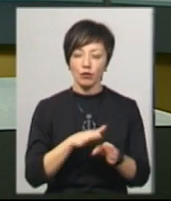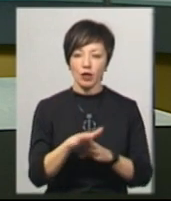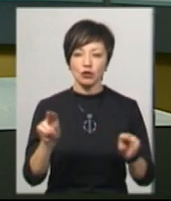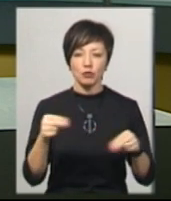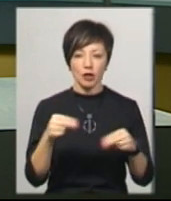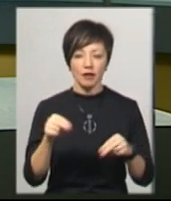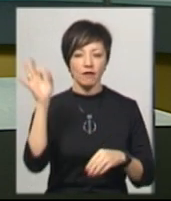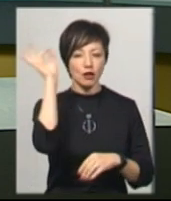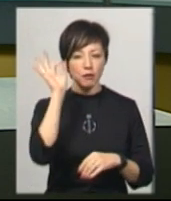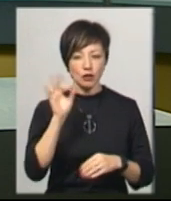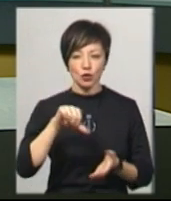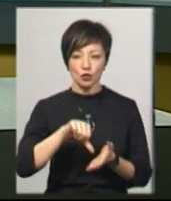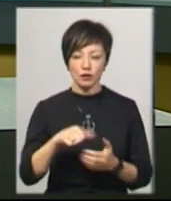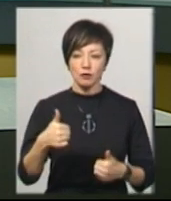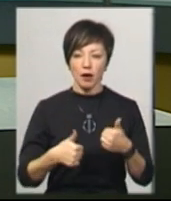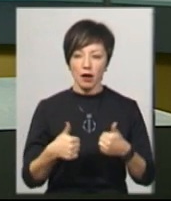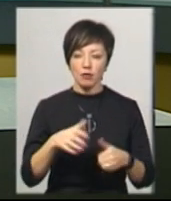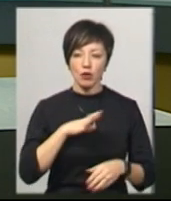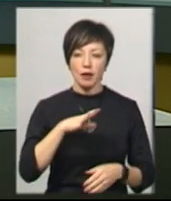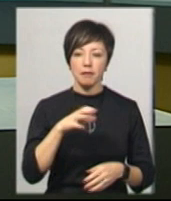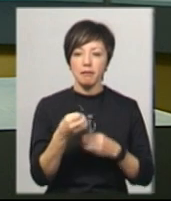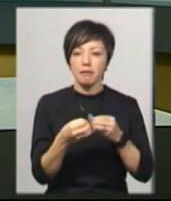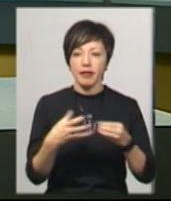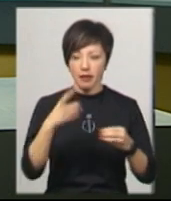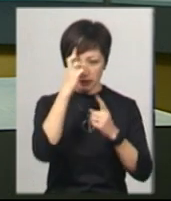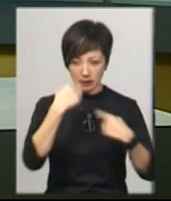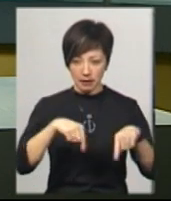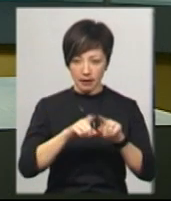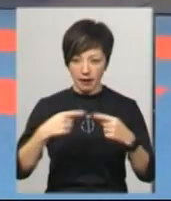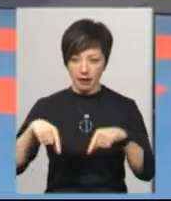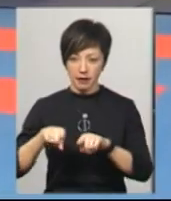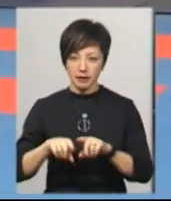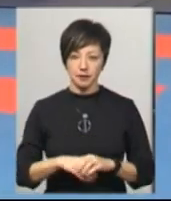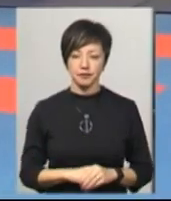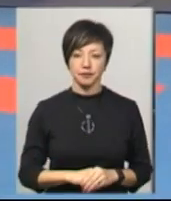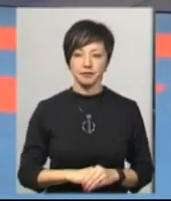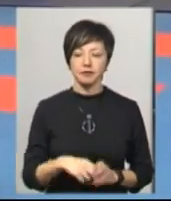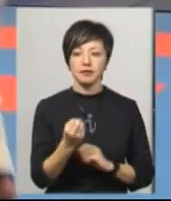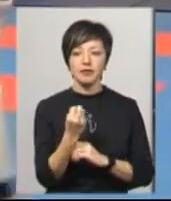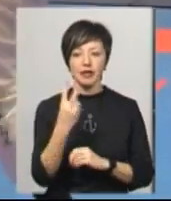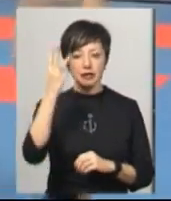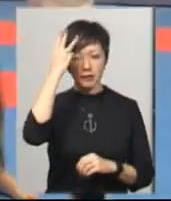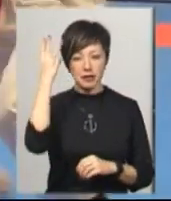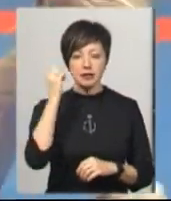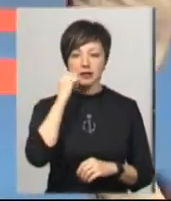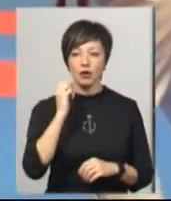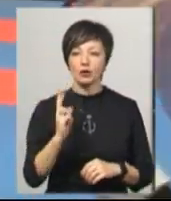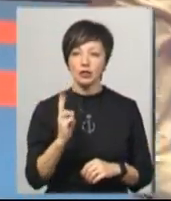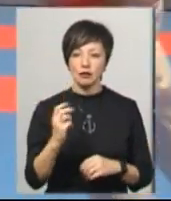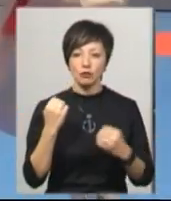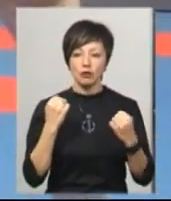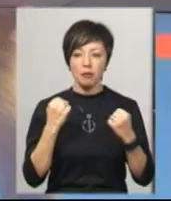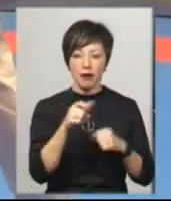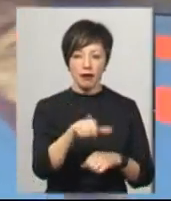чемпіонат у Німеччині. Участь у змаганнях брали представники 15 країн. 12 хмельницьких та старокостянтинівських